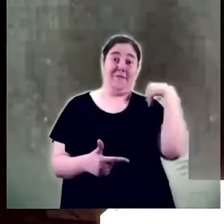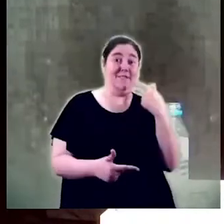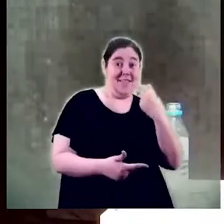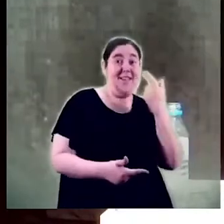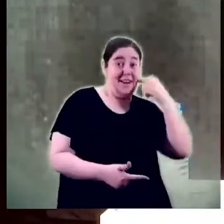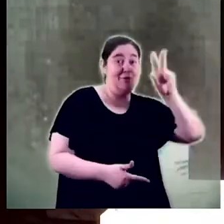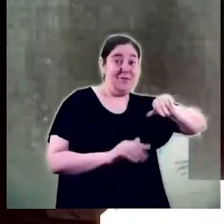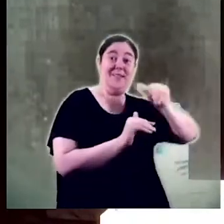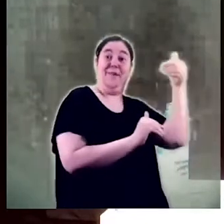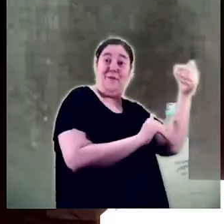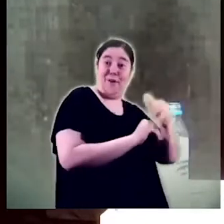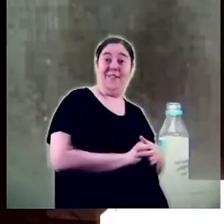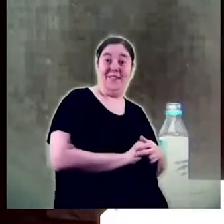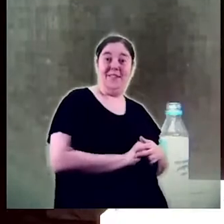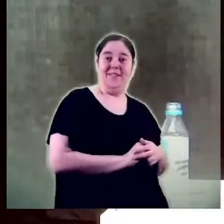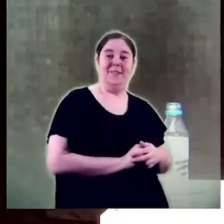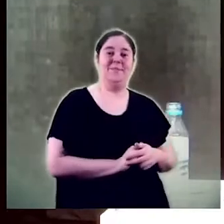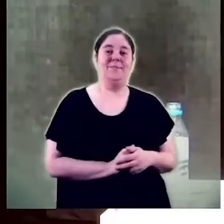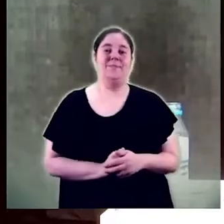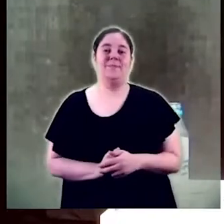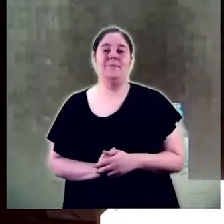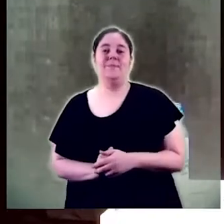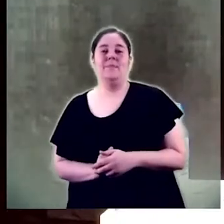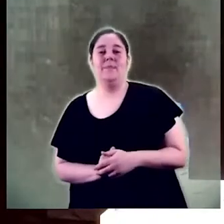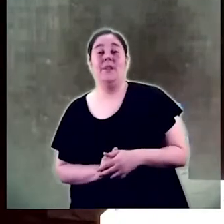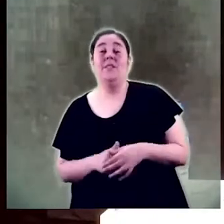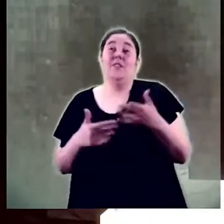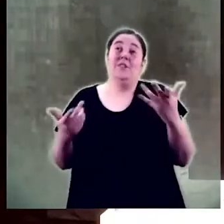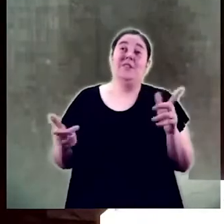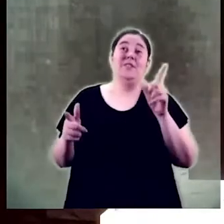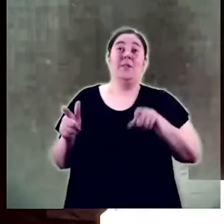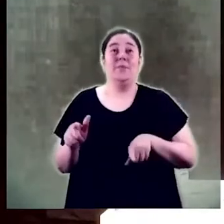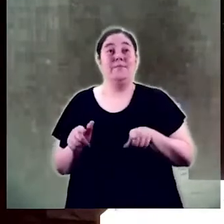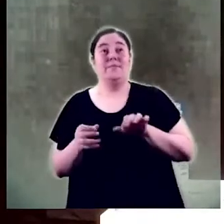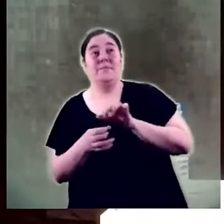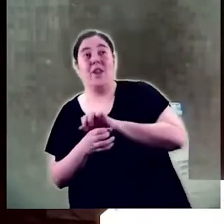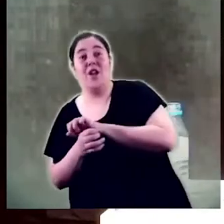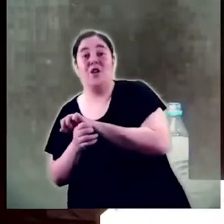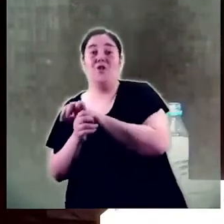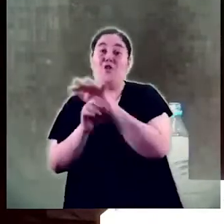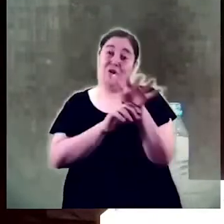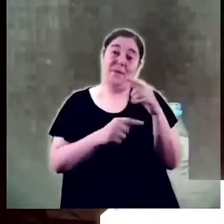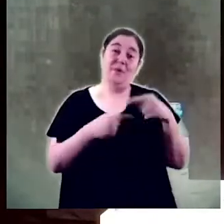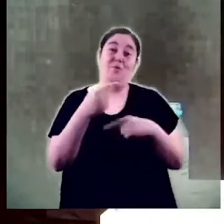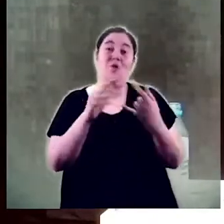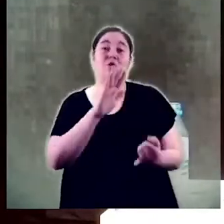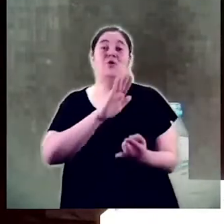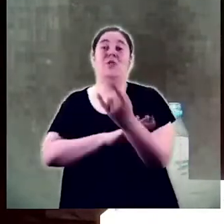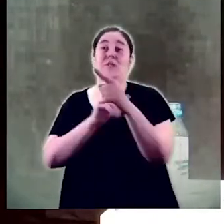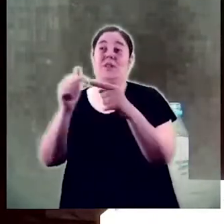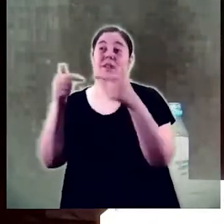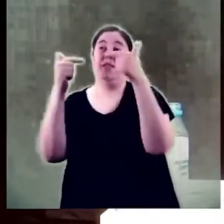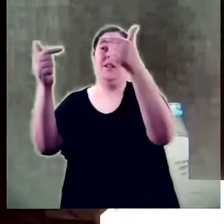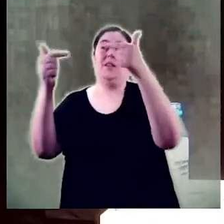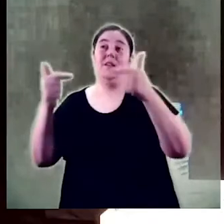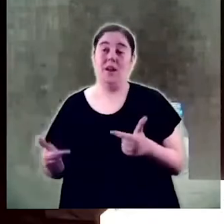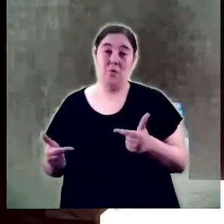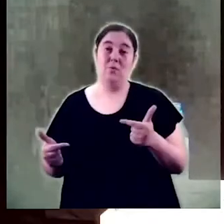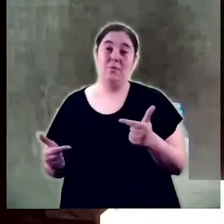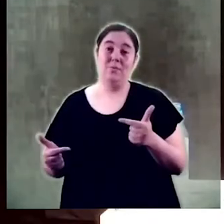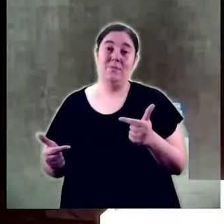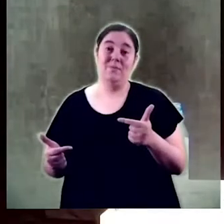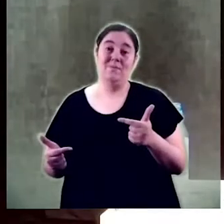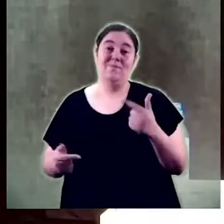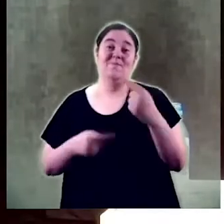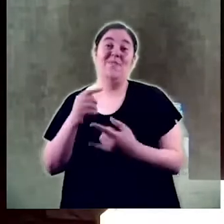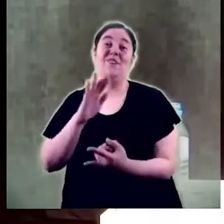principi malauradament un dels danys col·laterals de la pandèmia en el grau en un grau en procés de